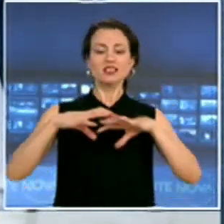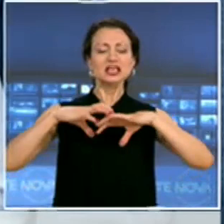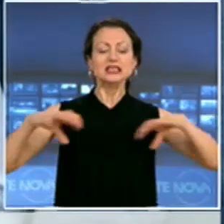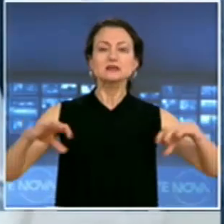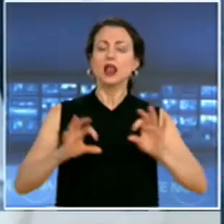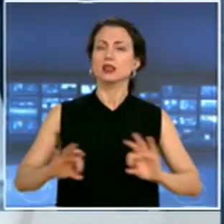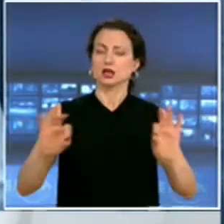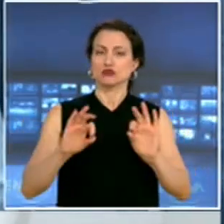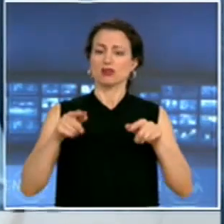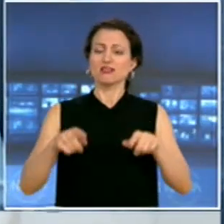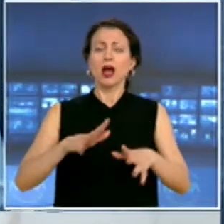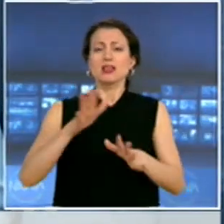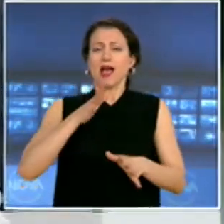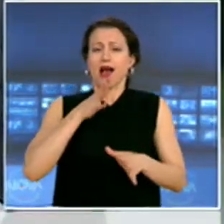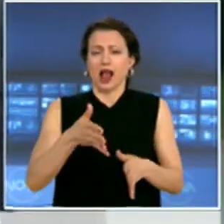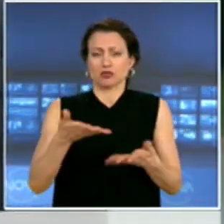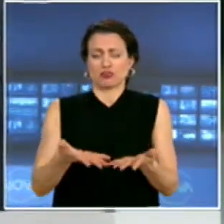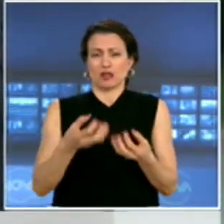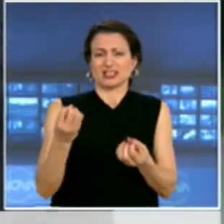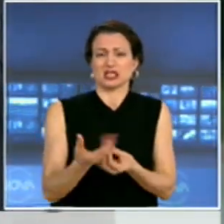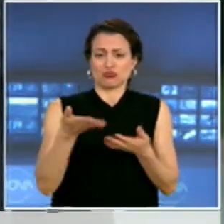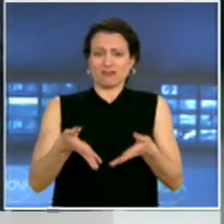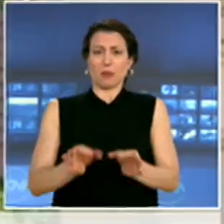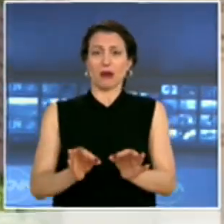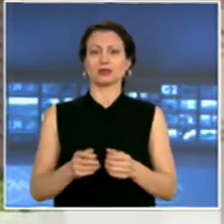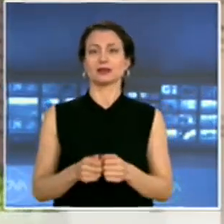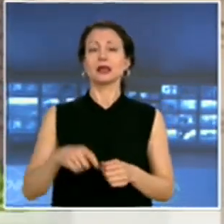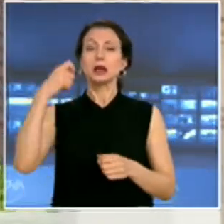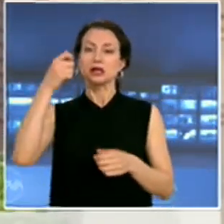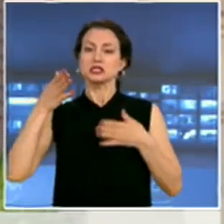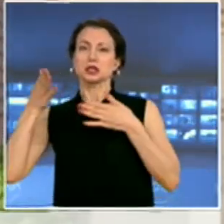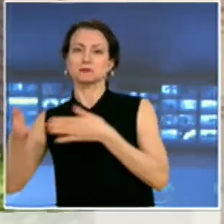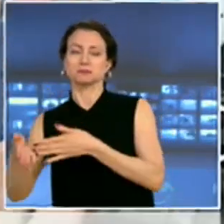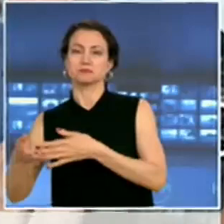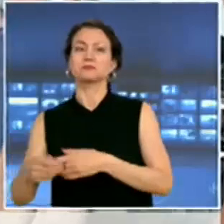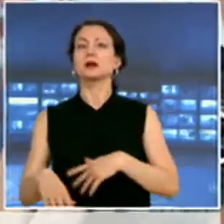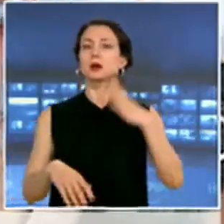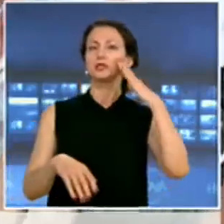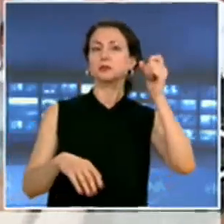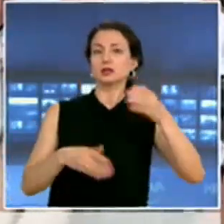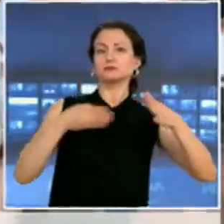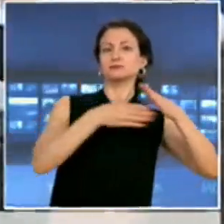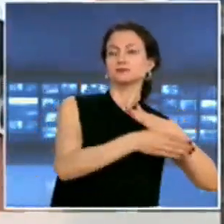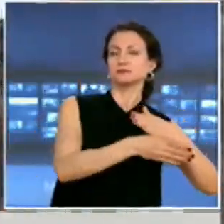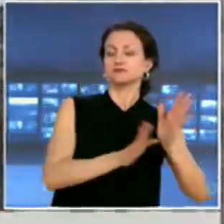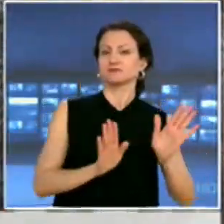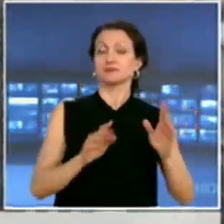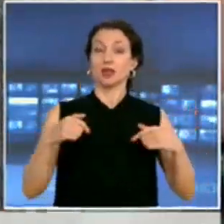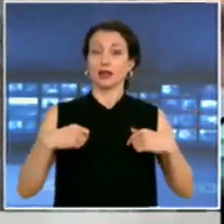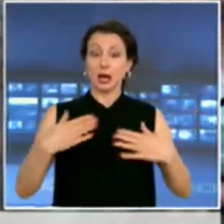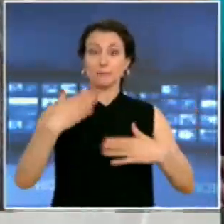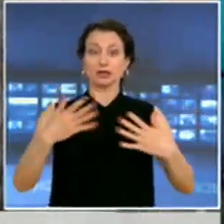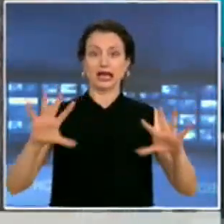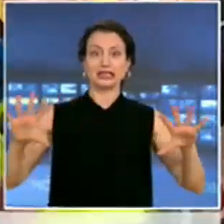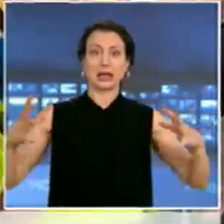-гадната която да се случва в момента. Президент и премьер се прибраха в сградите на поверените им институции, а пред тях напрежението ескалира